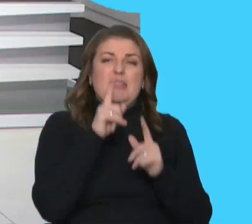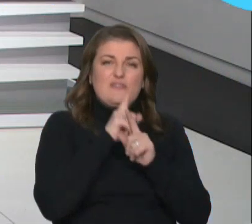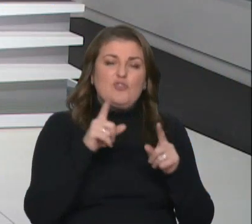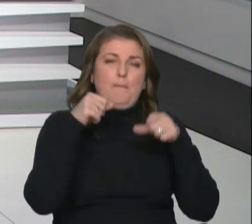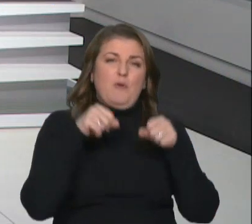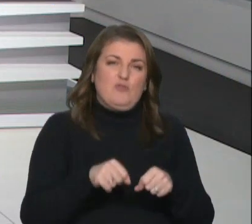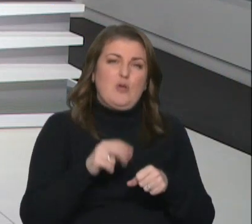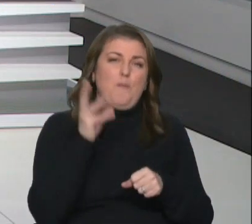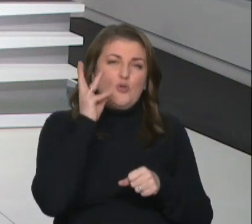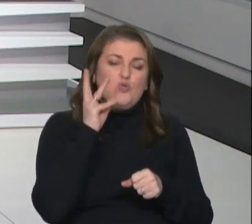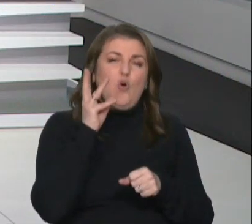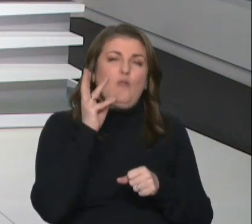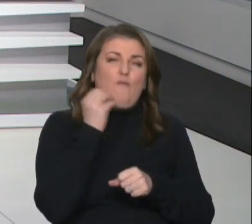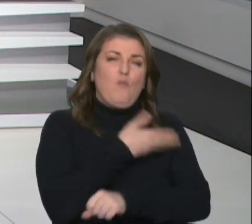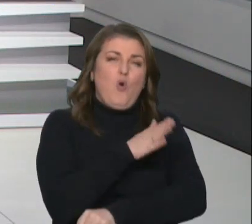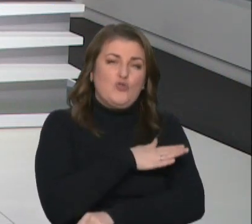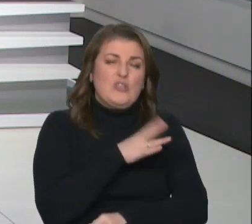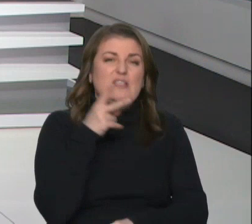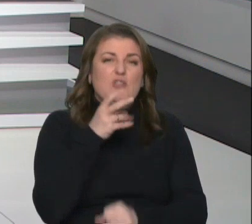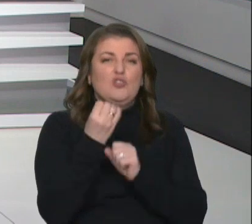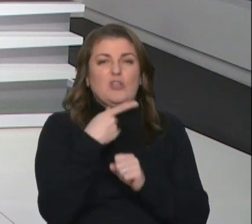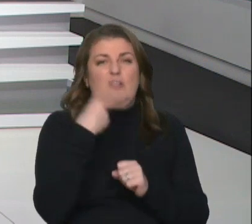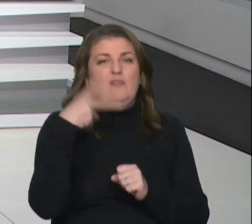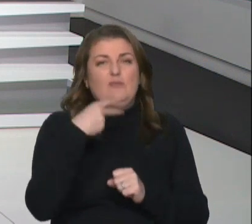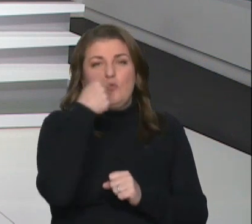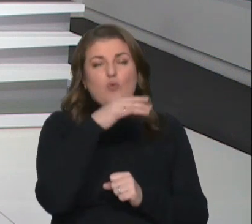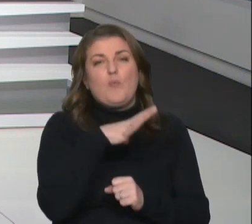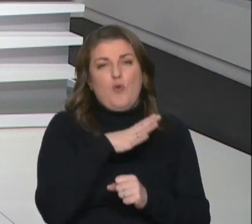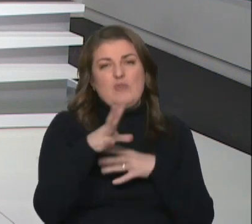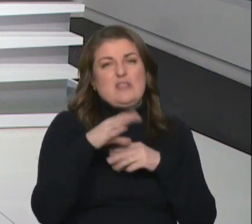повноважний посол України в Польщі з 2014 по 2022 роки був з нами на зв'язку.